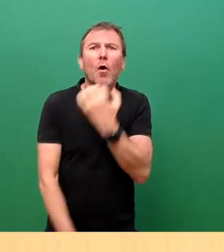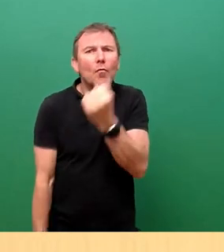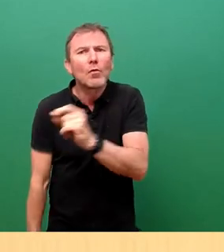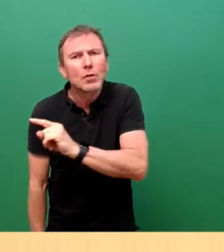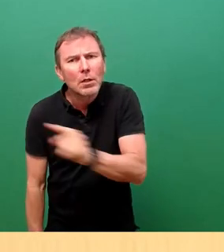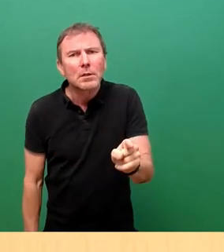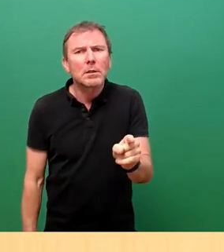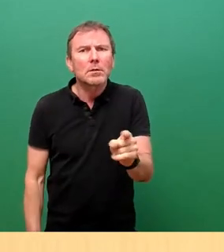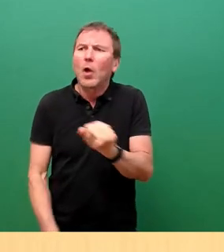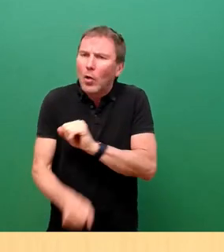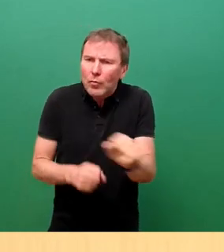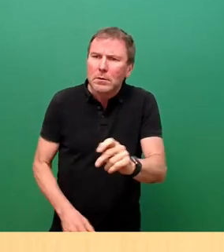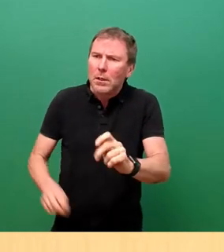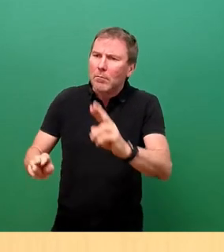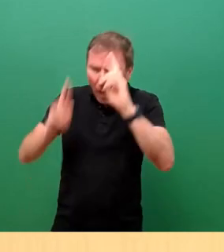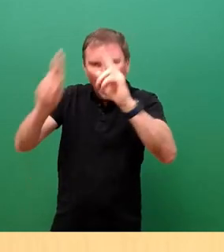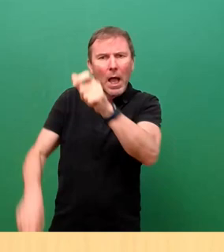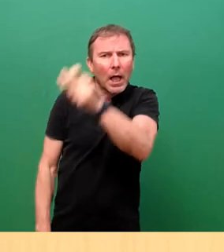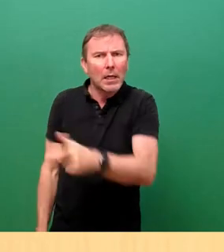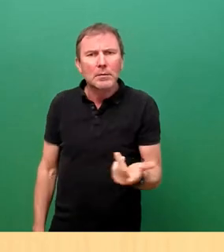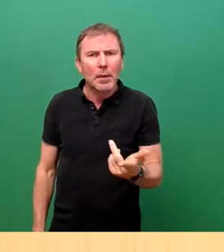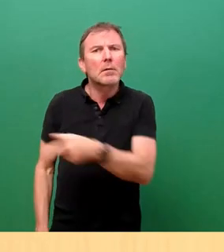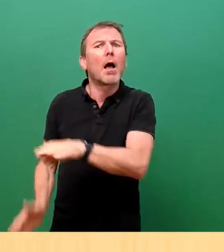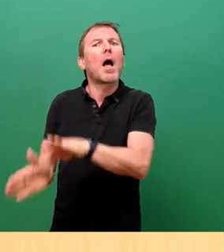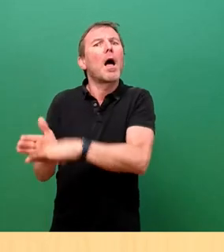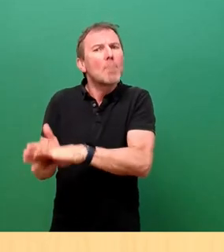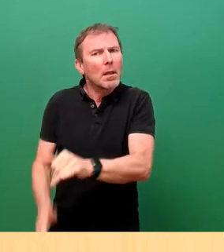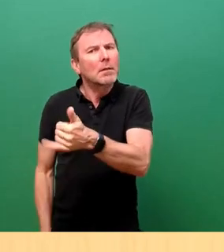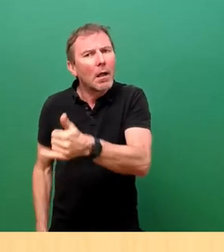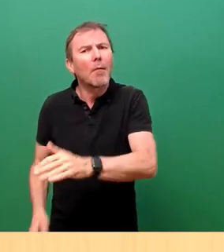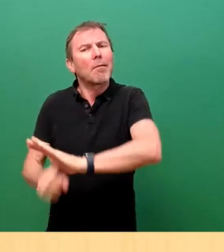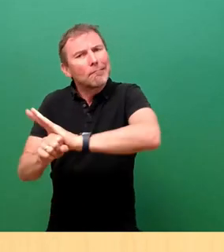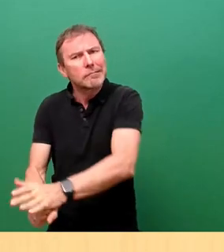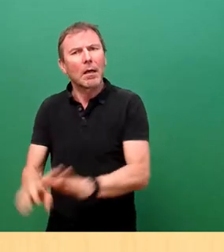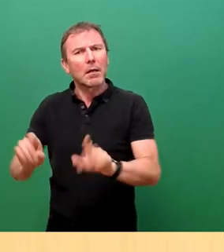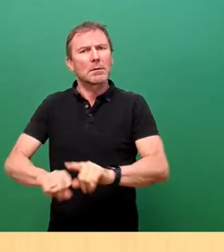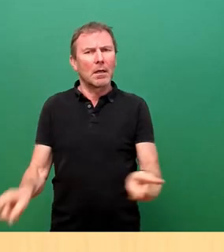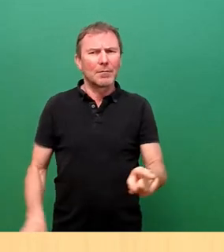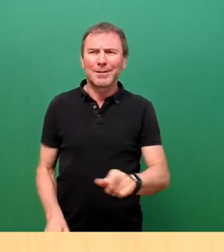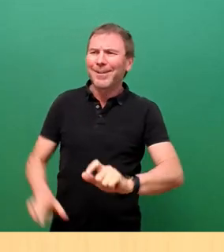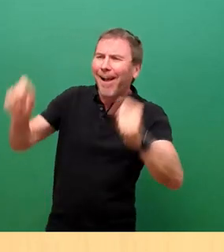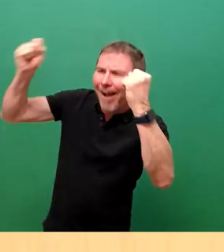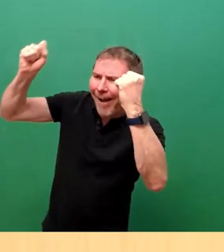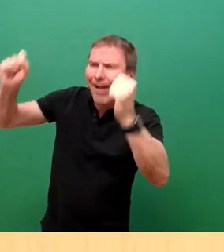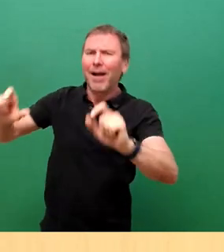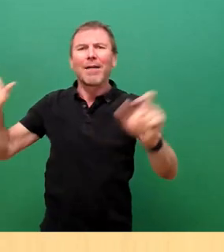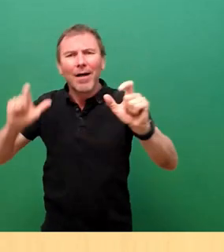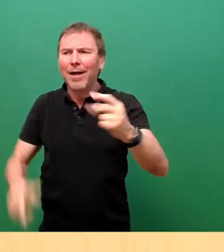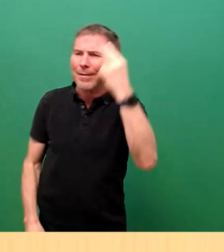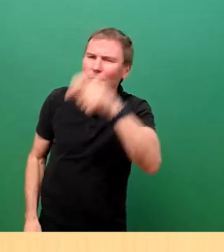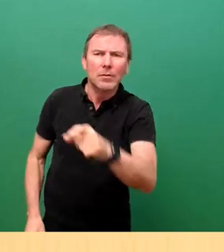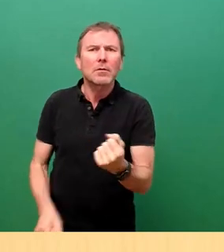verdienen unseren Respekt. Sie sind eine Minderheit und sie dürfen nicht ausgegrenzt werden. Man muss ihn nicht verstehen und man muss ihn nicht feiern, aber man muss ihnen in meinen Augen nun helfen.